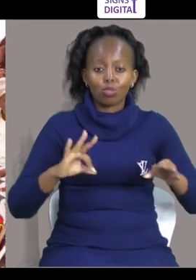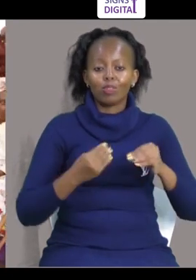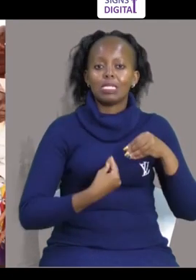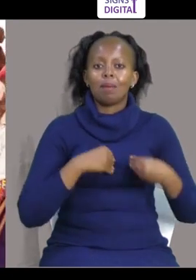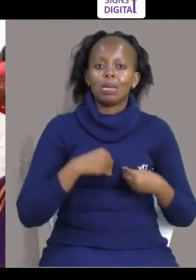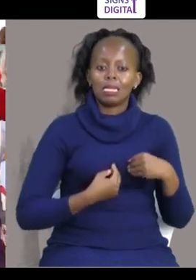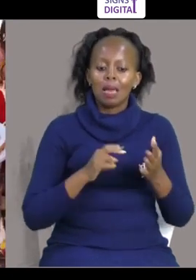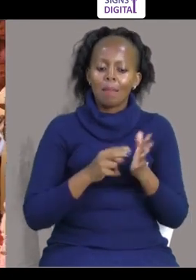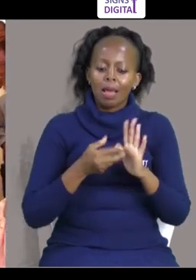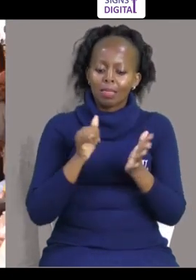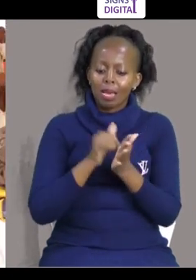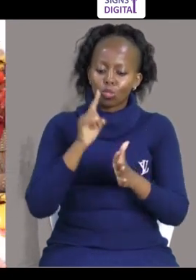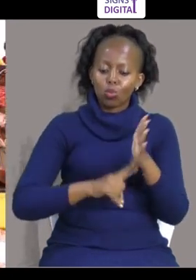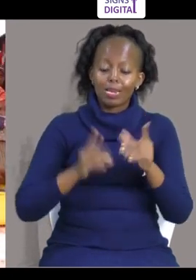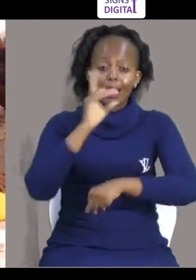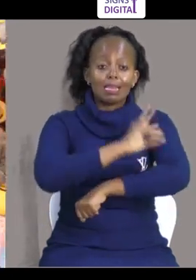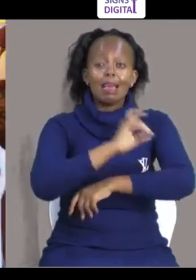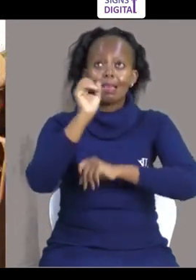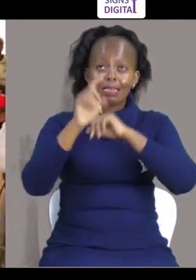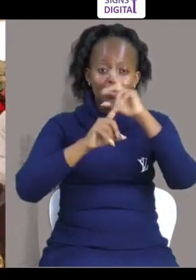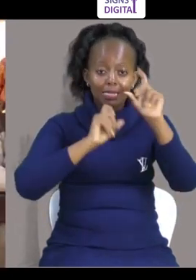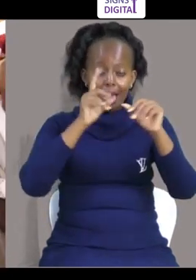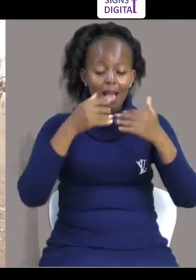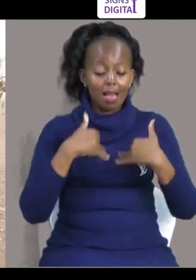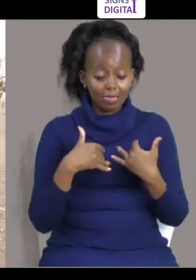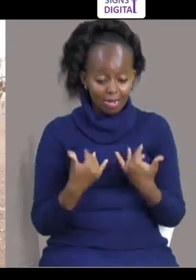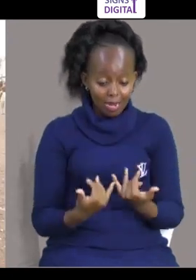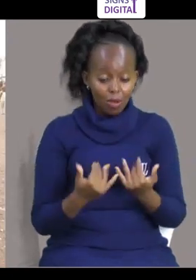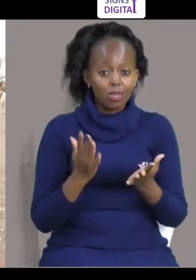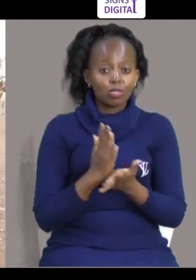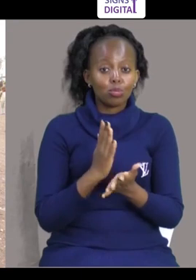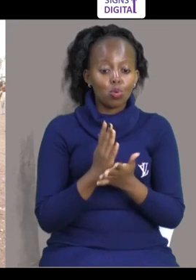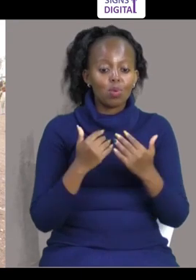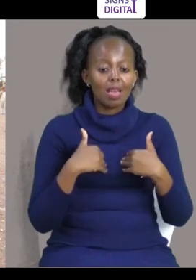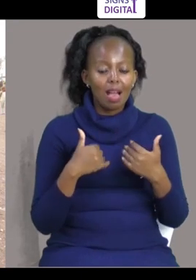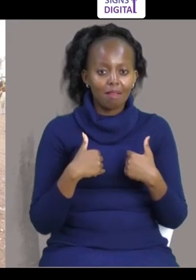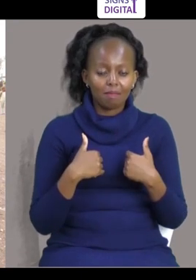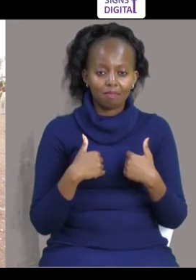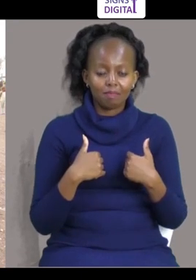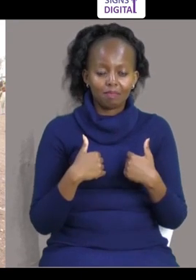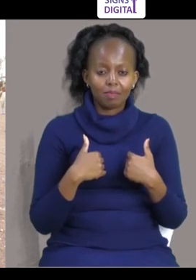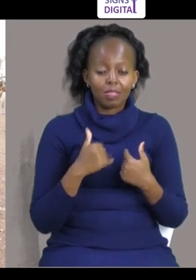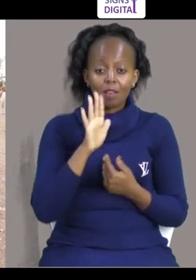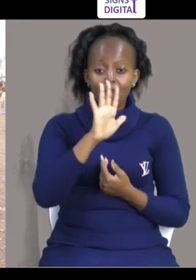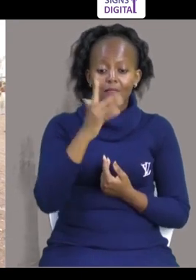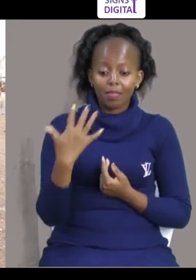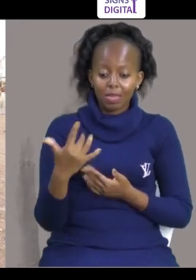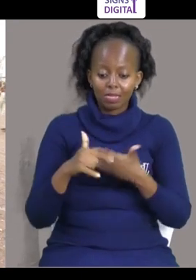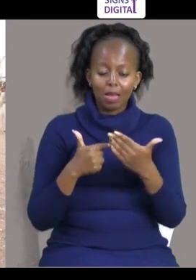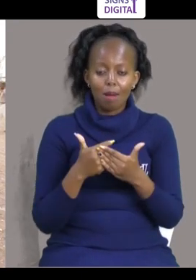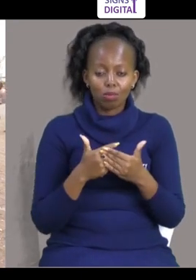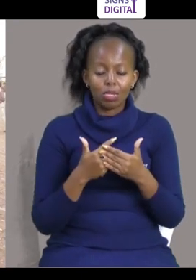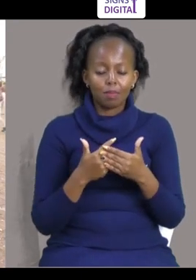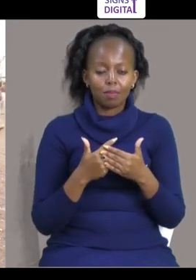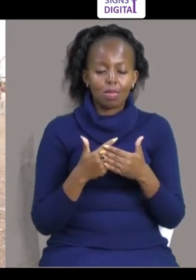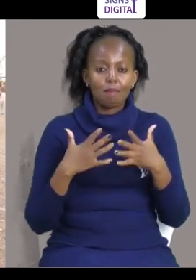Hata hatujui language ya disability So that is what DESTA is embarking to do So tukona maapo ya